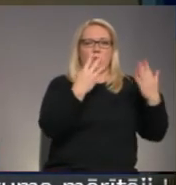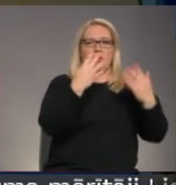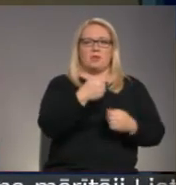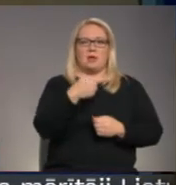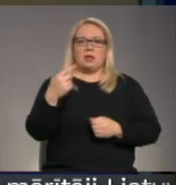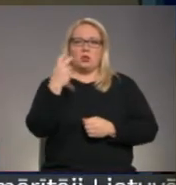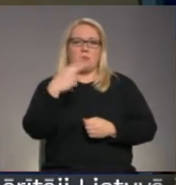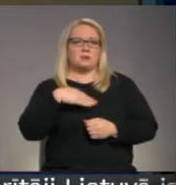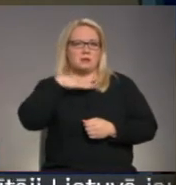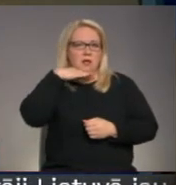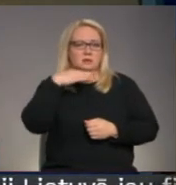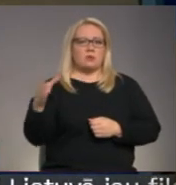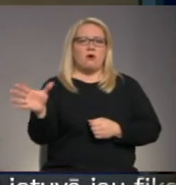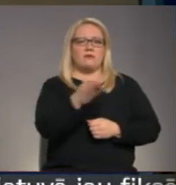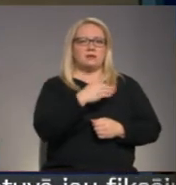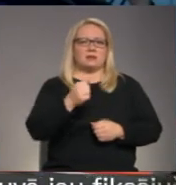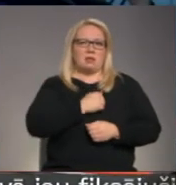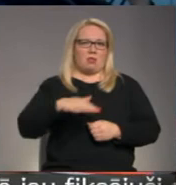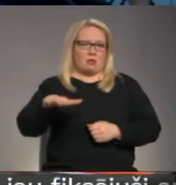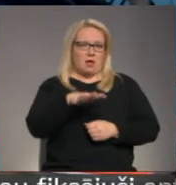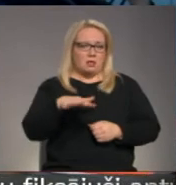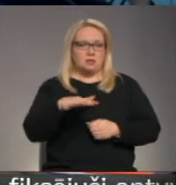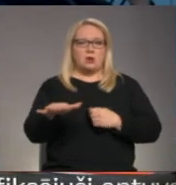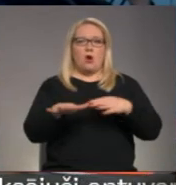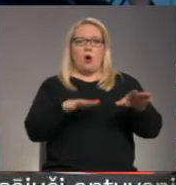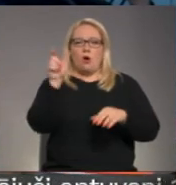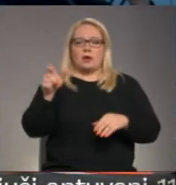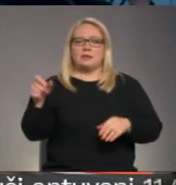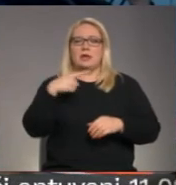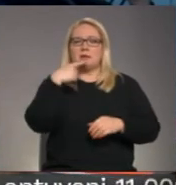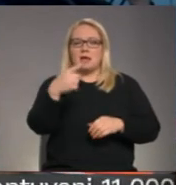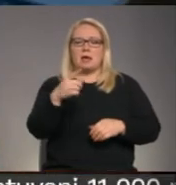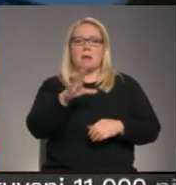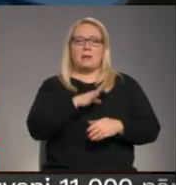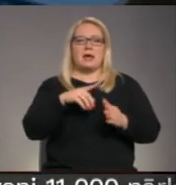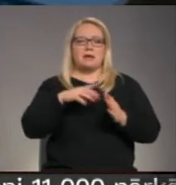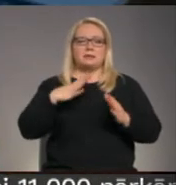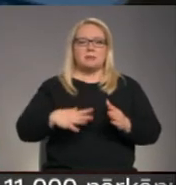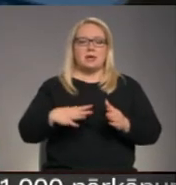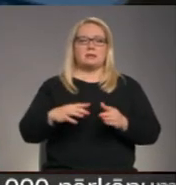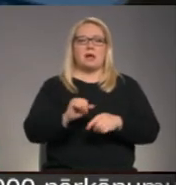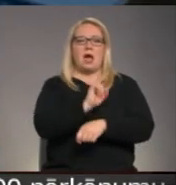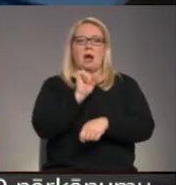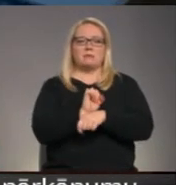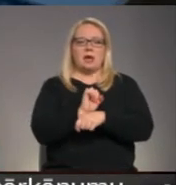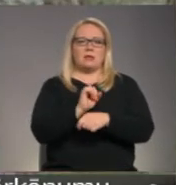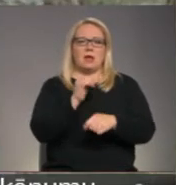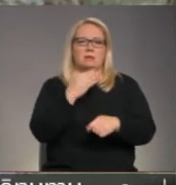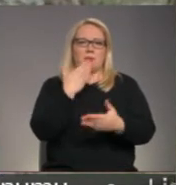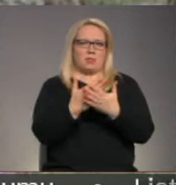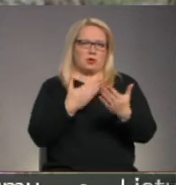līdz 12. klasē no visas Latgales. Organizētāji stāsta, ka bija pats piesti apstādināt pieteikšanos.